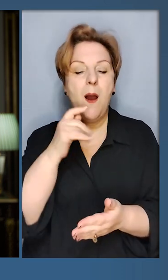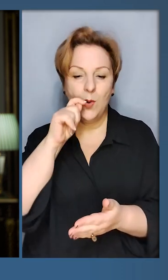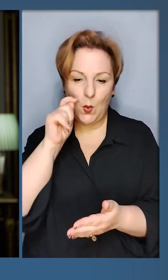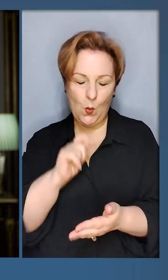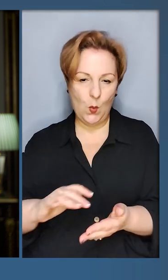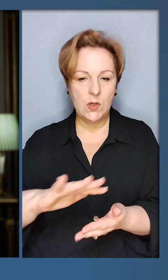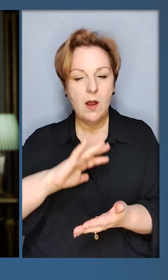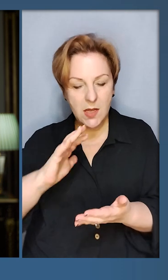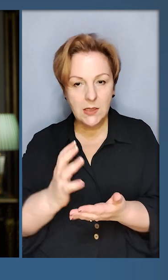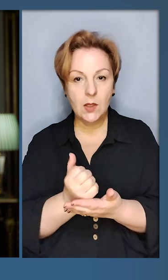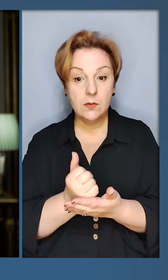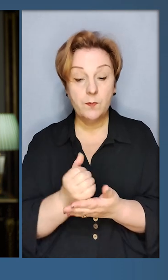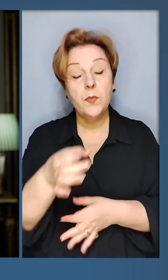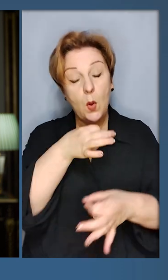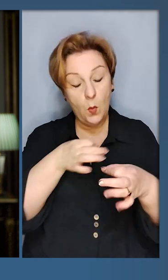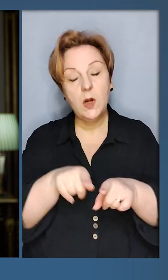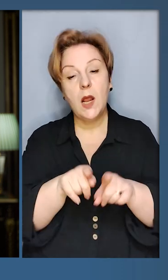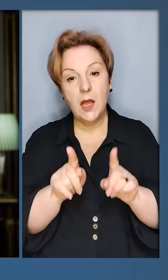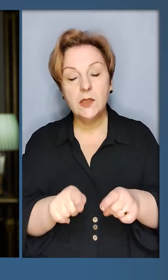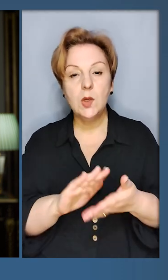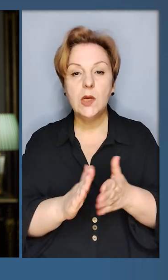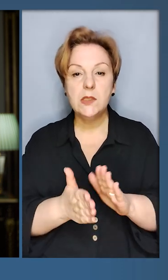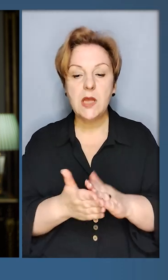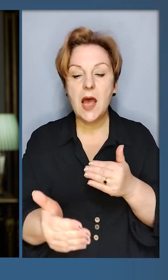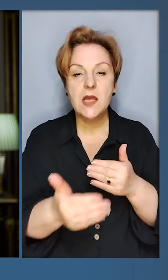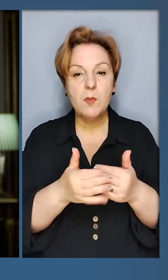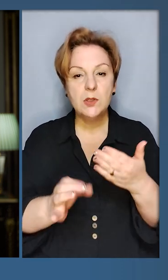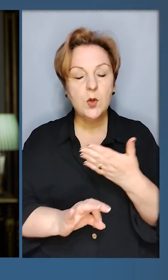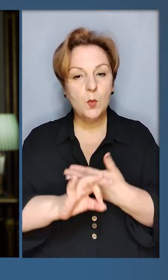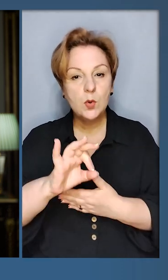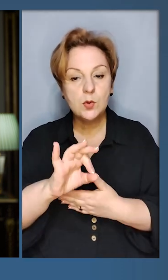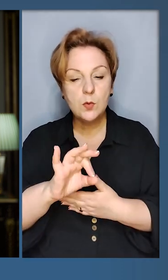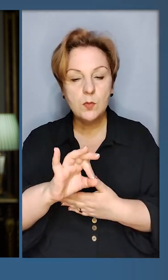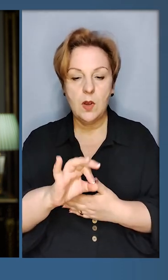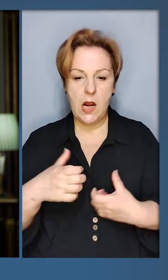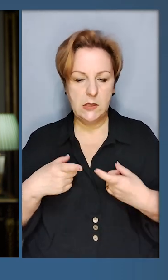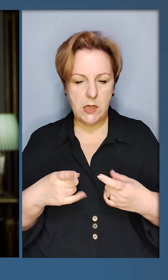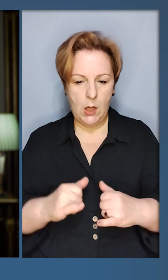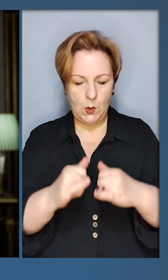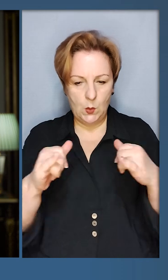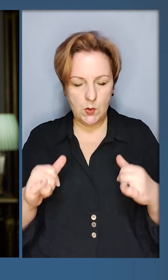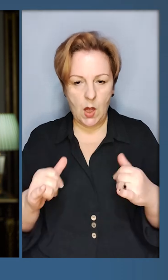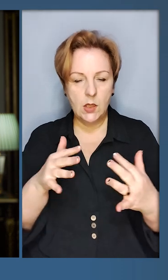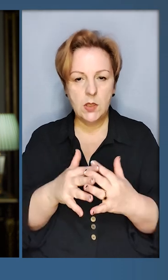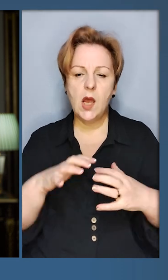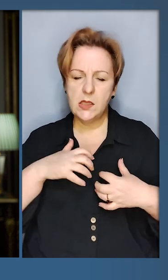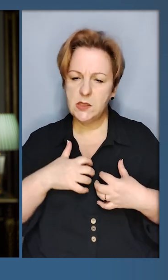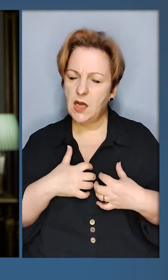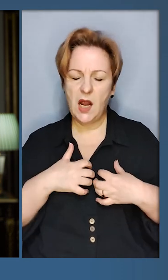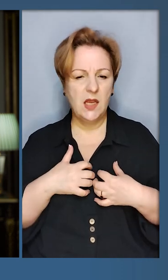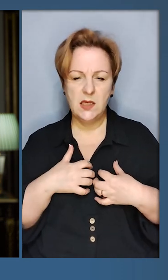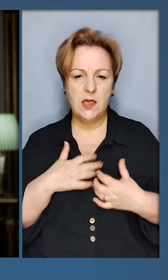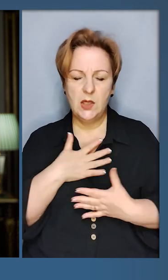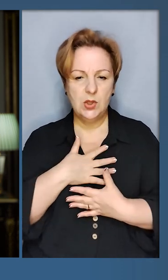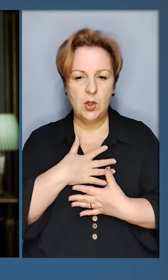досягла. Обговорили також ситуацію на Близькому Сході, загрозу ескалації, трагічного